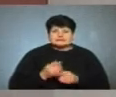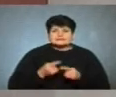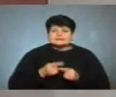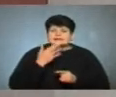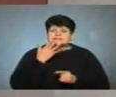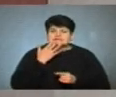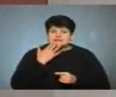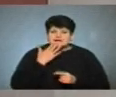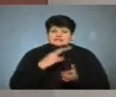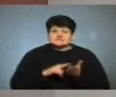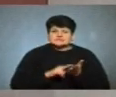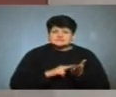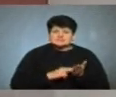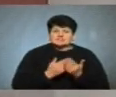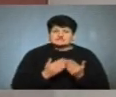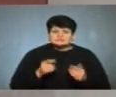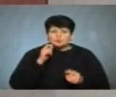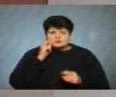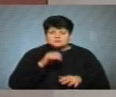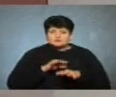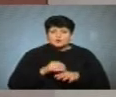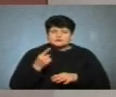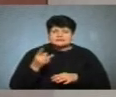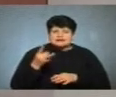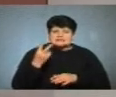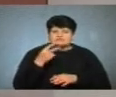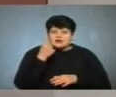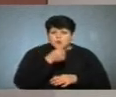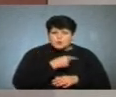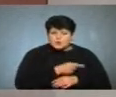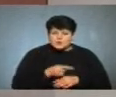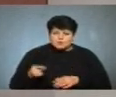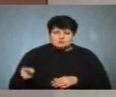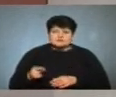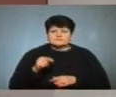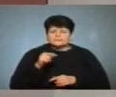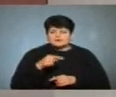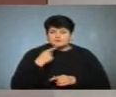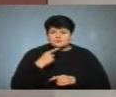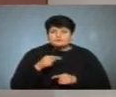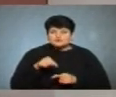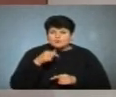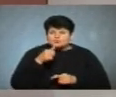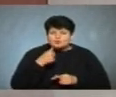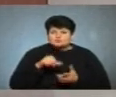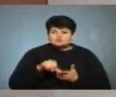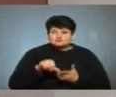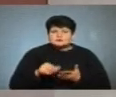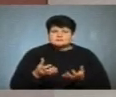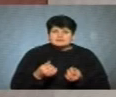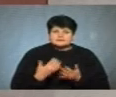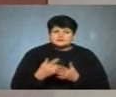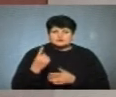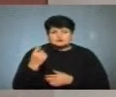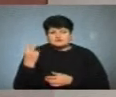Національна філателістична виставка України відбувається раз на два роки, каже Юрій Ковальков з його словами. Цього року участь взяли понад